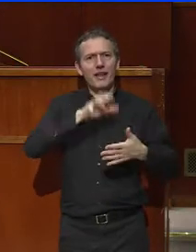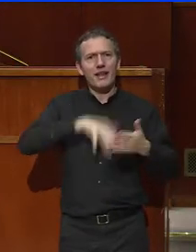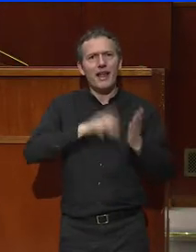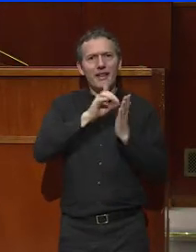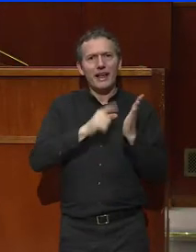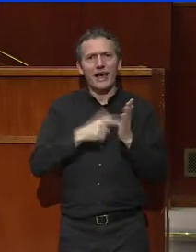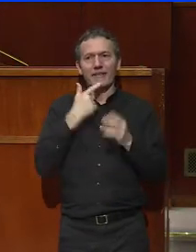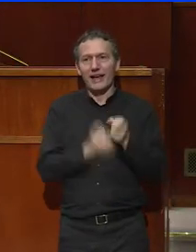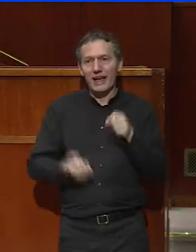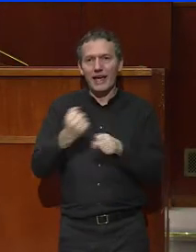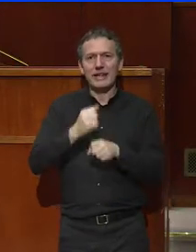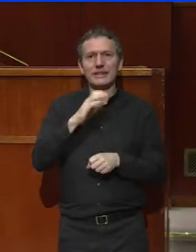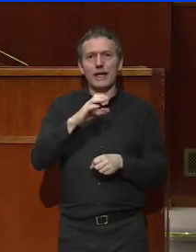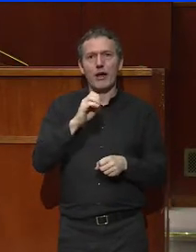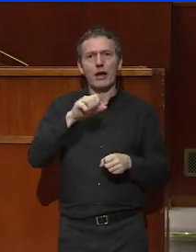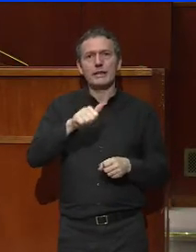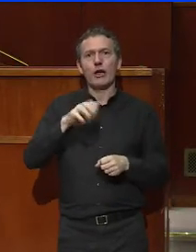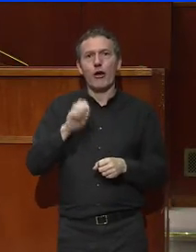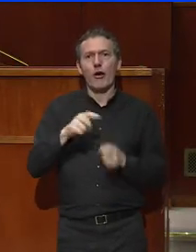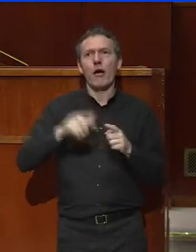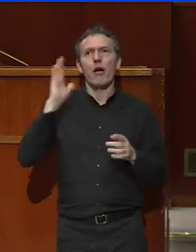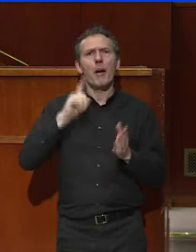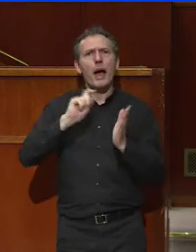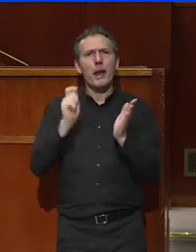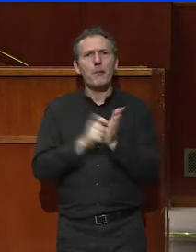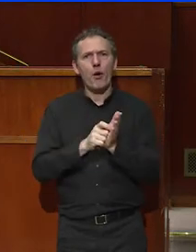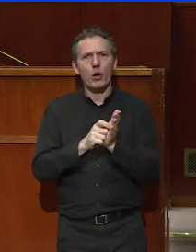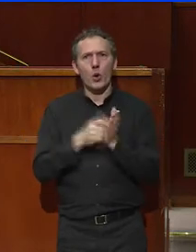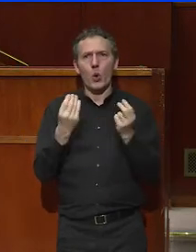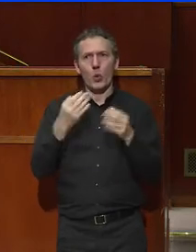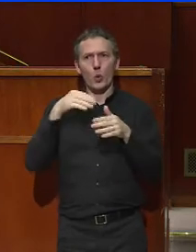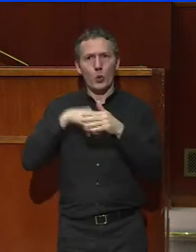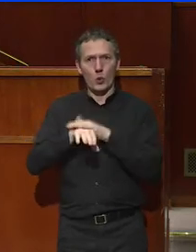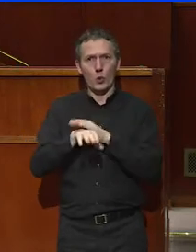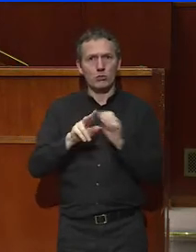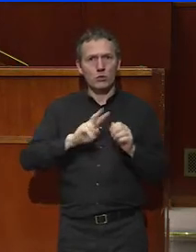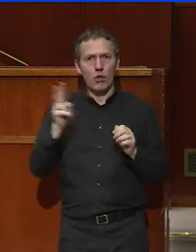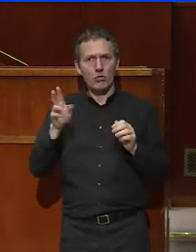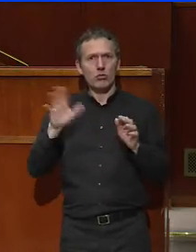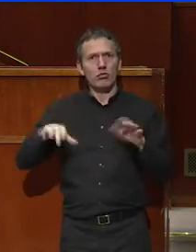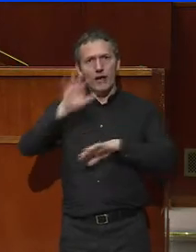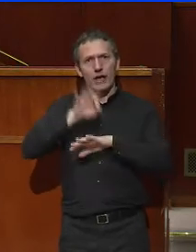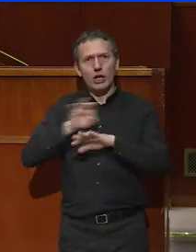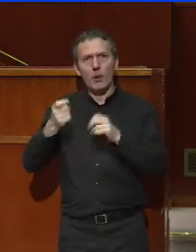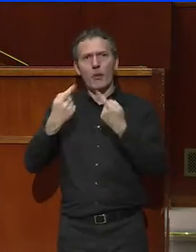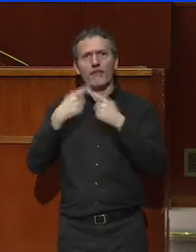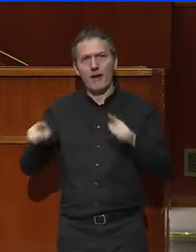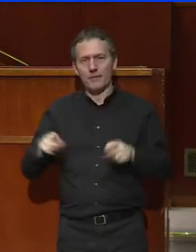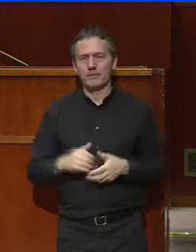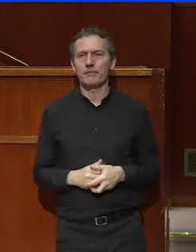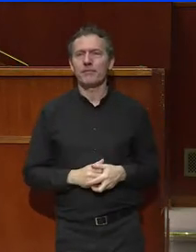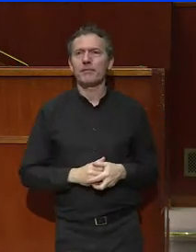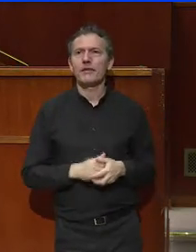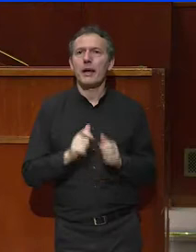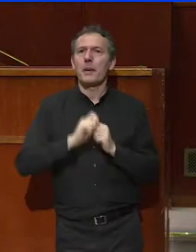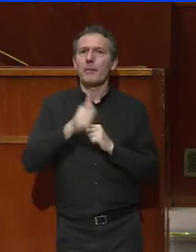le Conseil national économique. Un conseil qui, à l'époque, logait dans une aile du Palais-Royal. L'architecture était différente. Puis